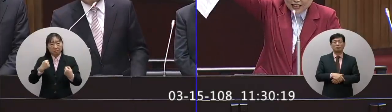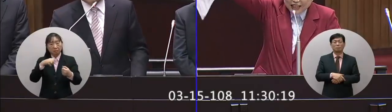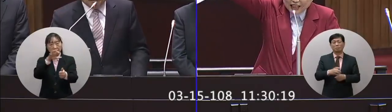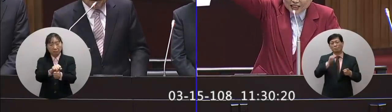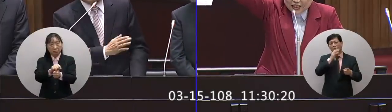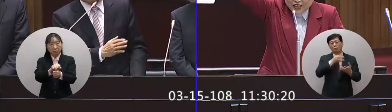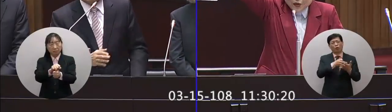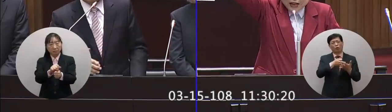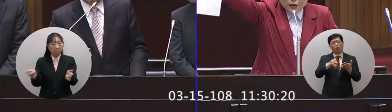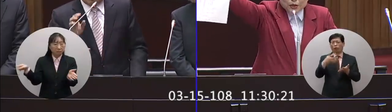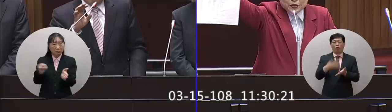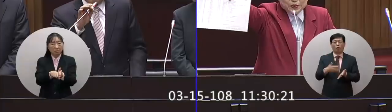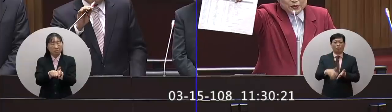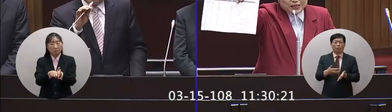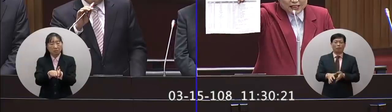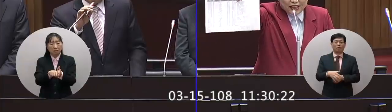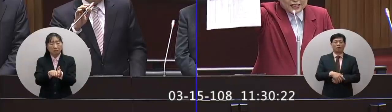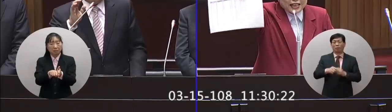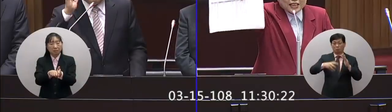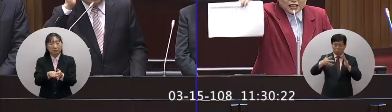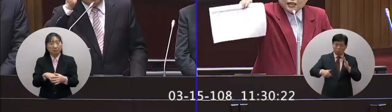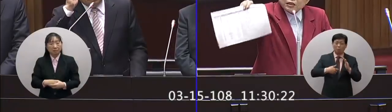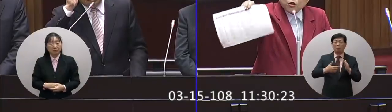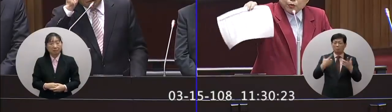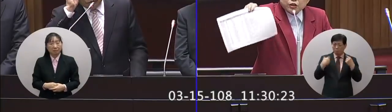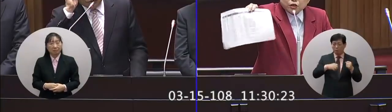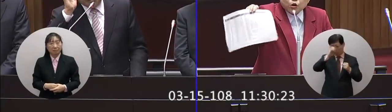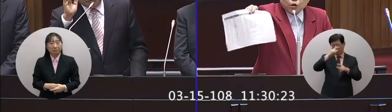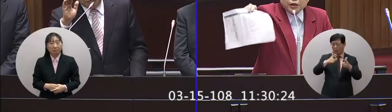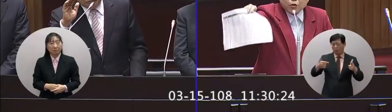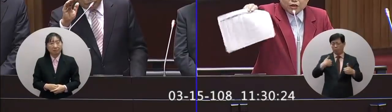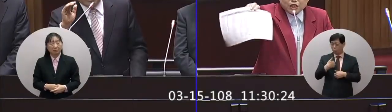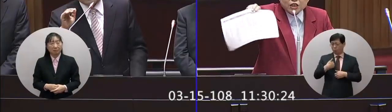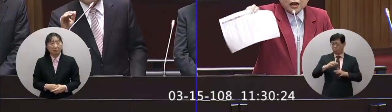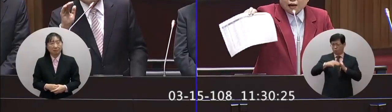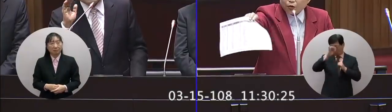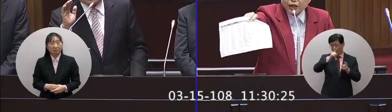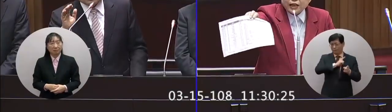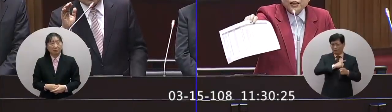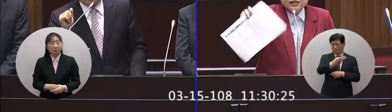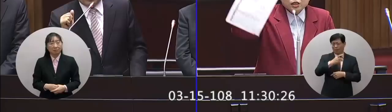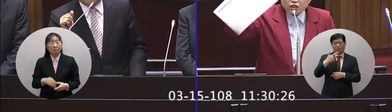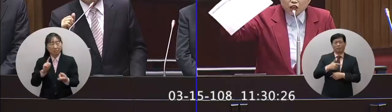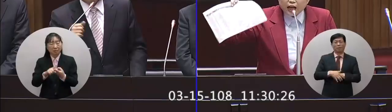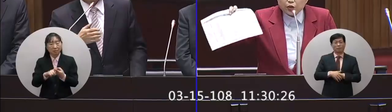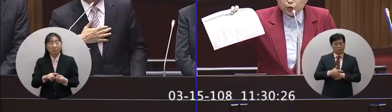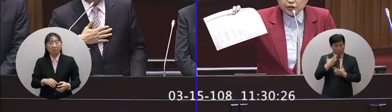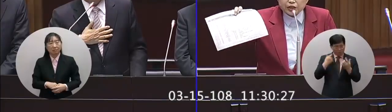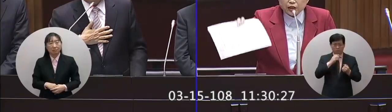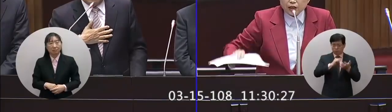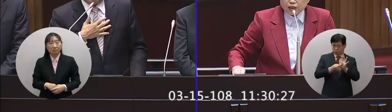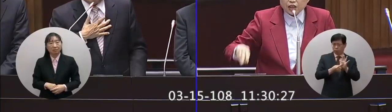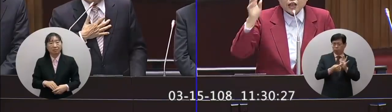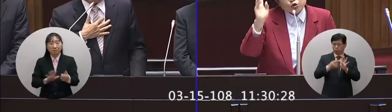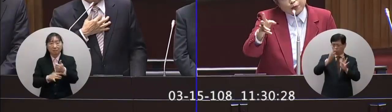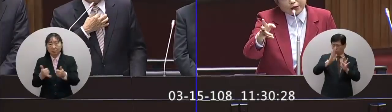到洋洋傻傻這裡有啊各政黨都有不是只有我國民黨或你民進黨我跟你講這是一個態度